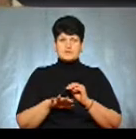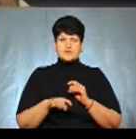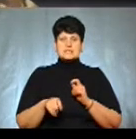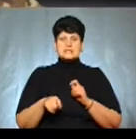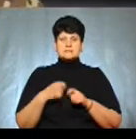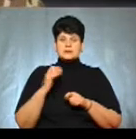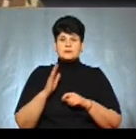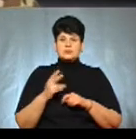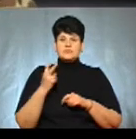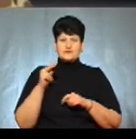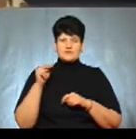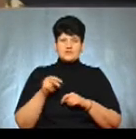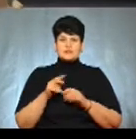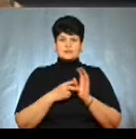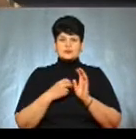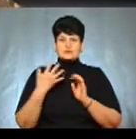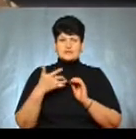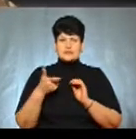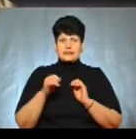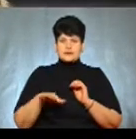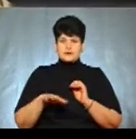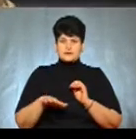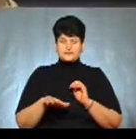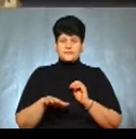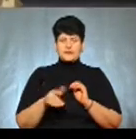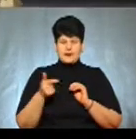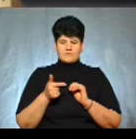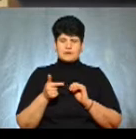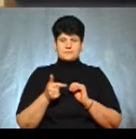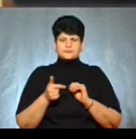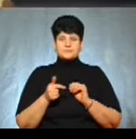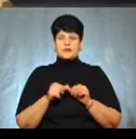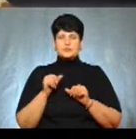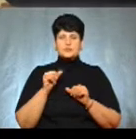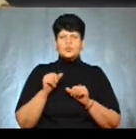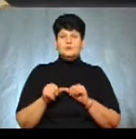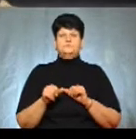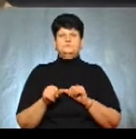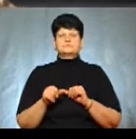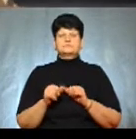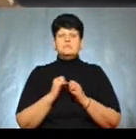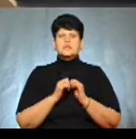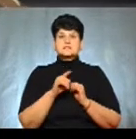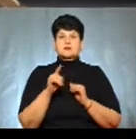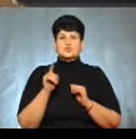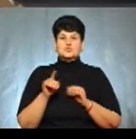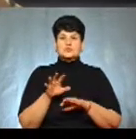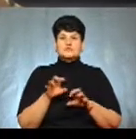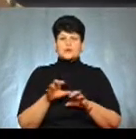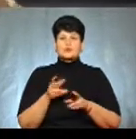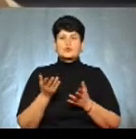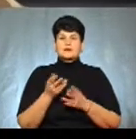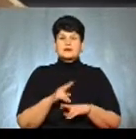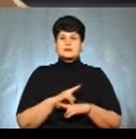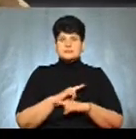збитки нараховуються 2750 гривень. Крім того, за кожну тваринку, яка